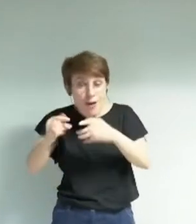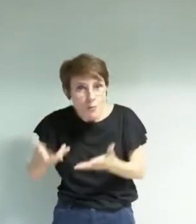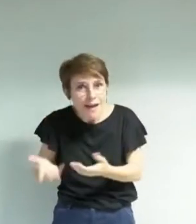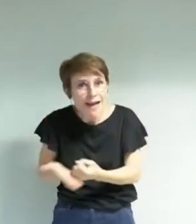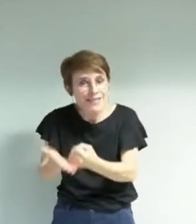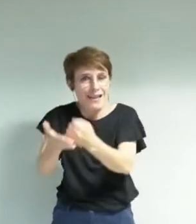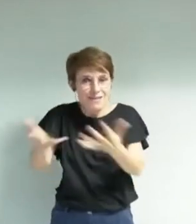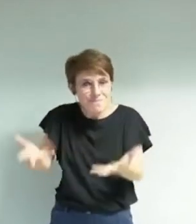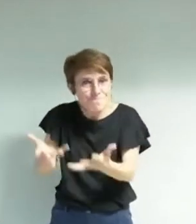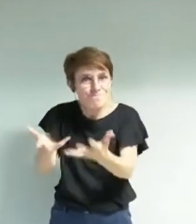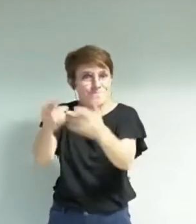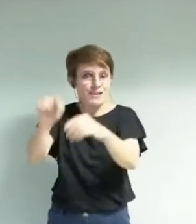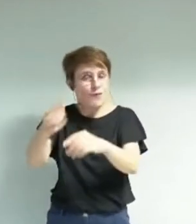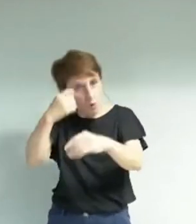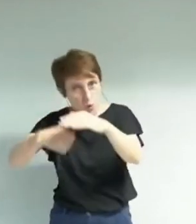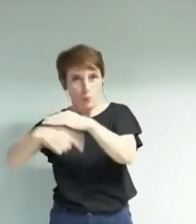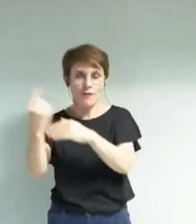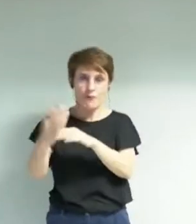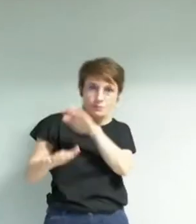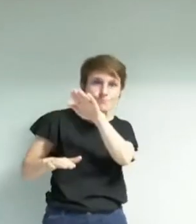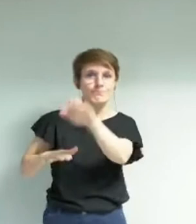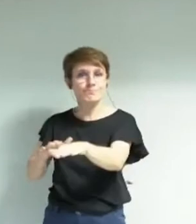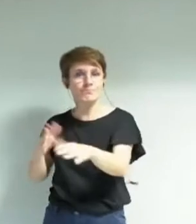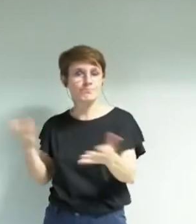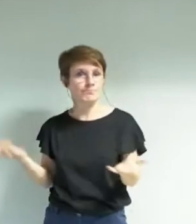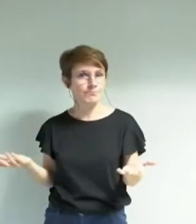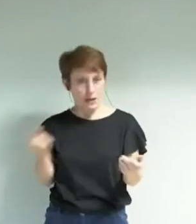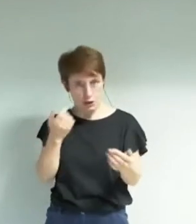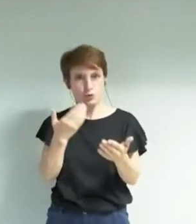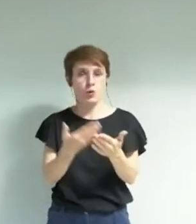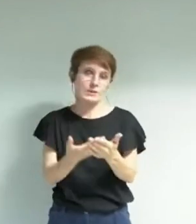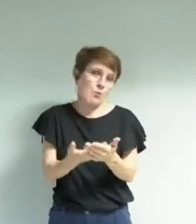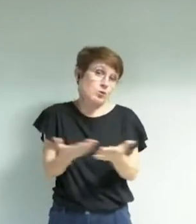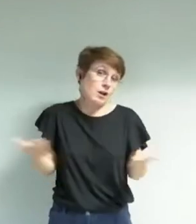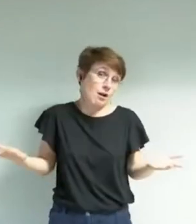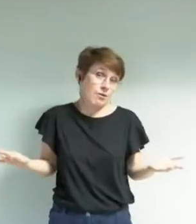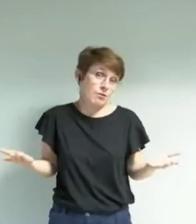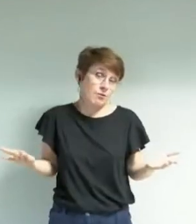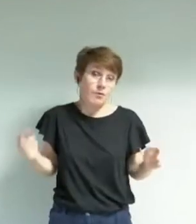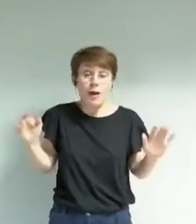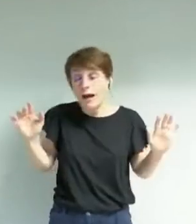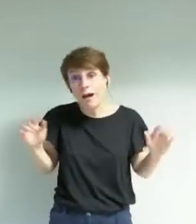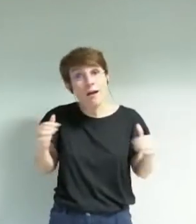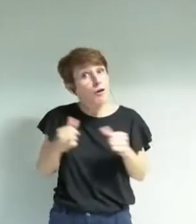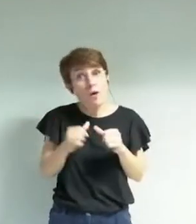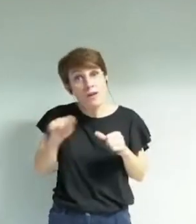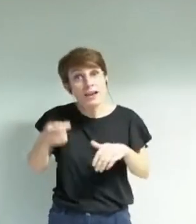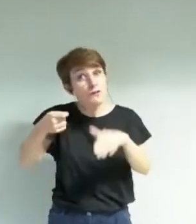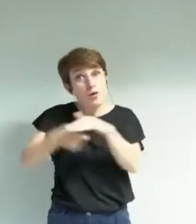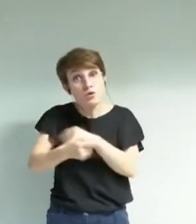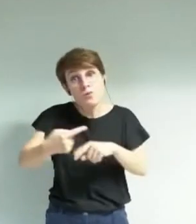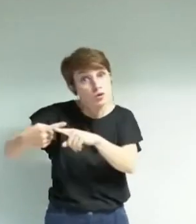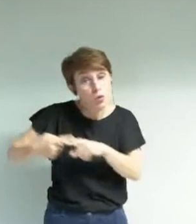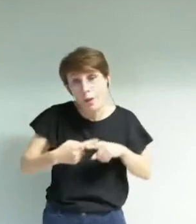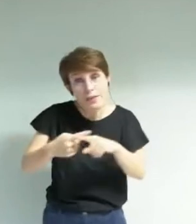il faut les aider à l'amorçage tout simplement donc c'est pour ça qu'à un moment donné il faut aussi savoir partager les budgets